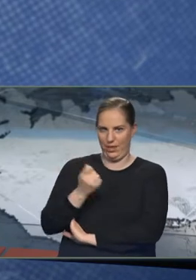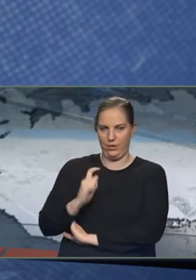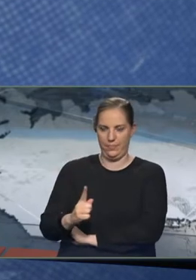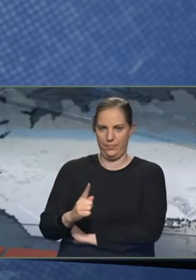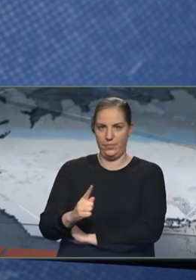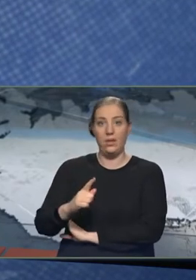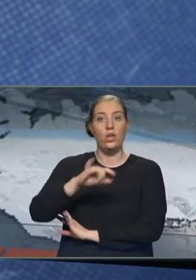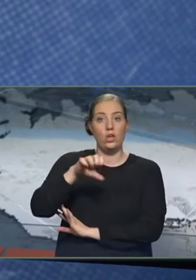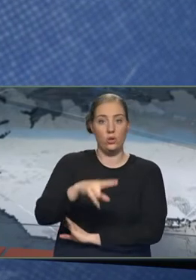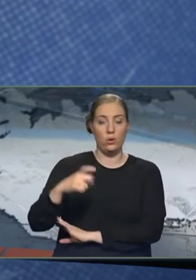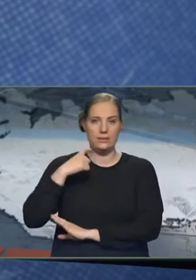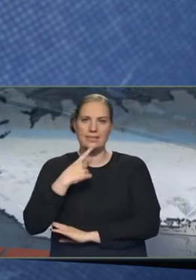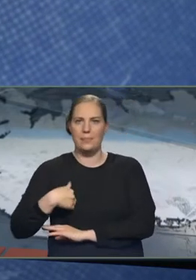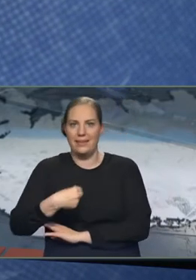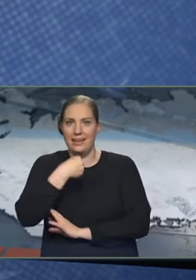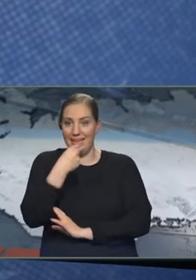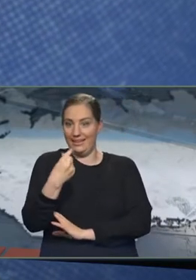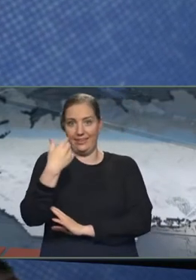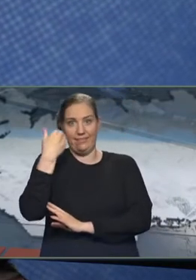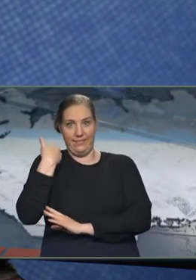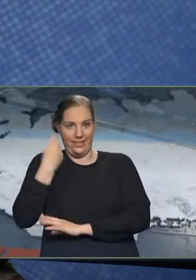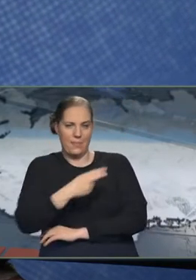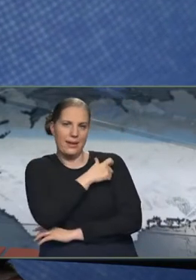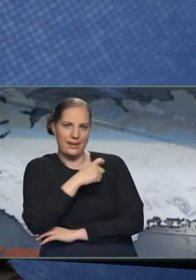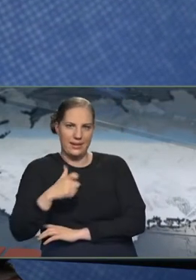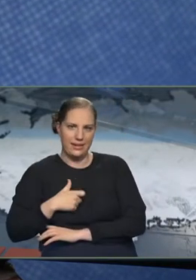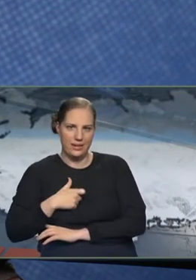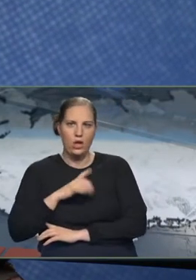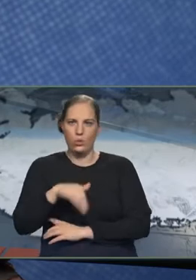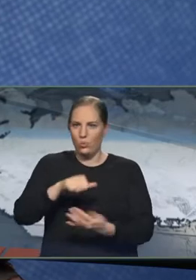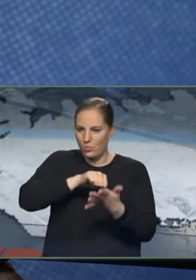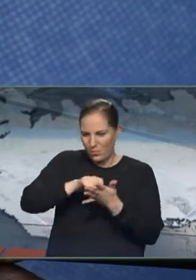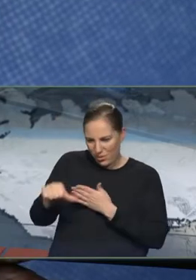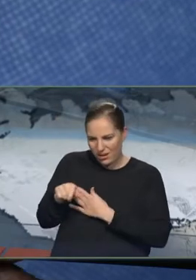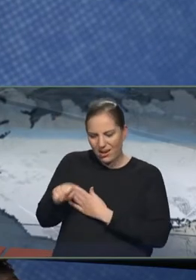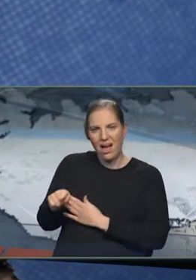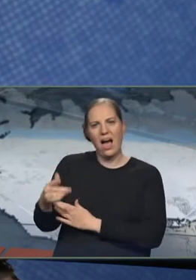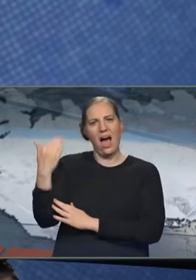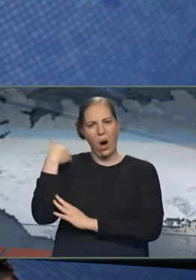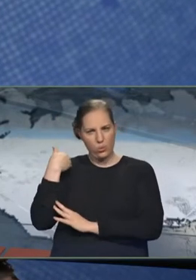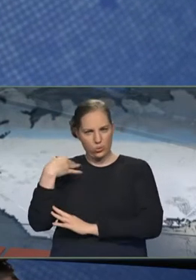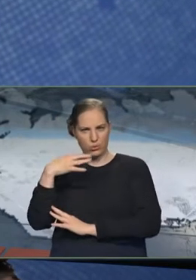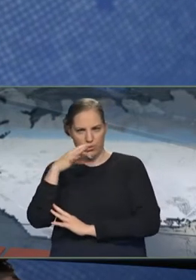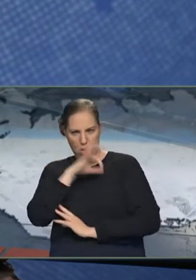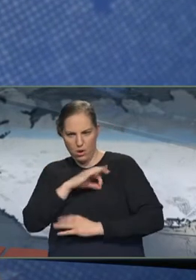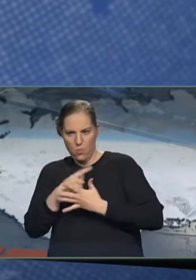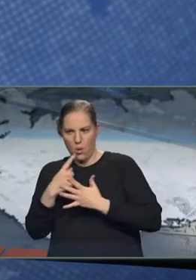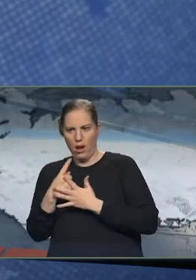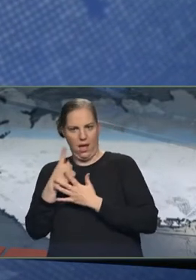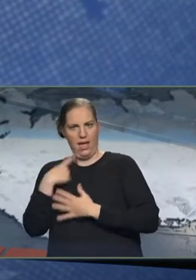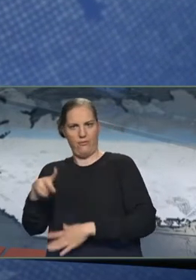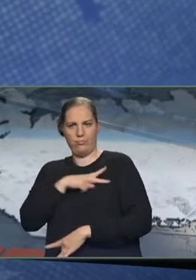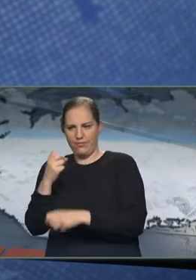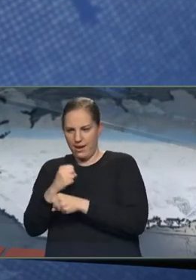Jóns segir dómin nýjungi dómafrangönd því Jón fái í bætur mismun á þeim launum sem hann hefði fengið, hefðan